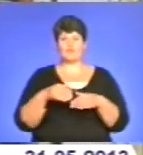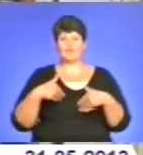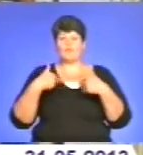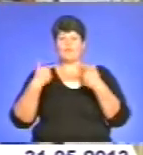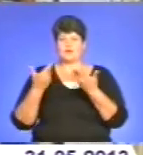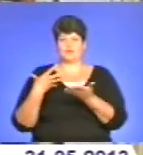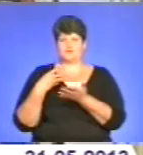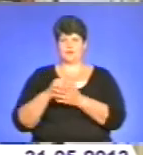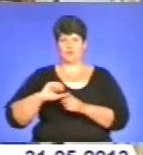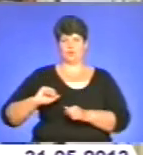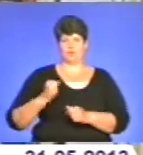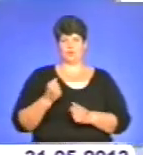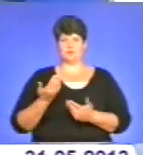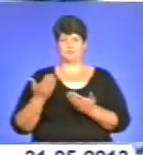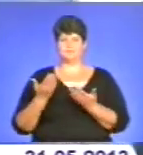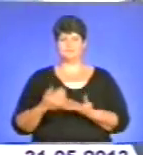своєму товаришу.